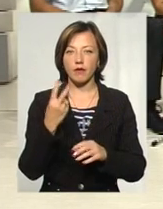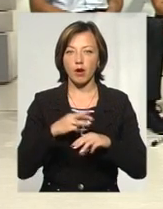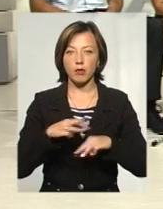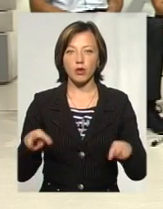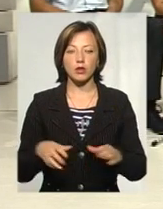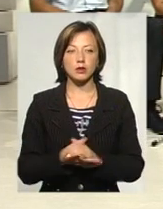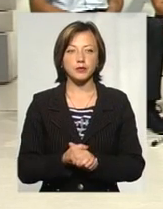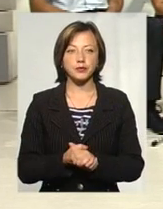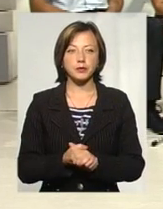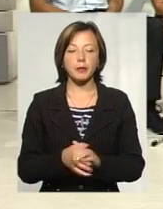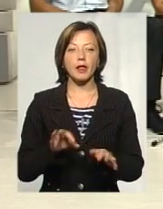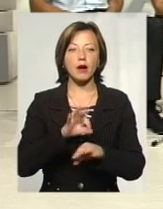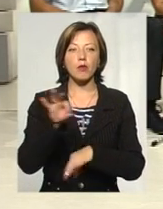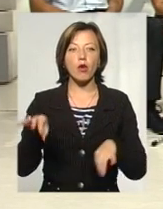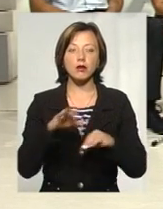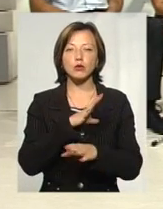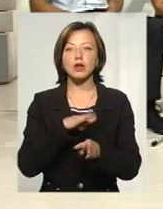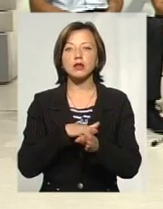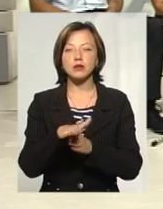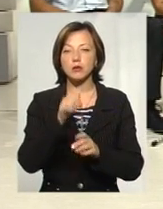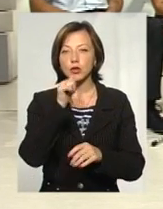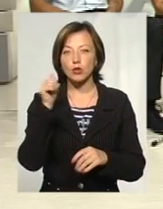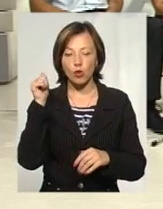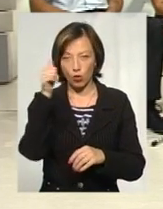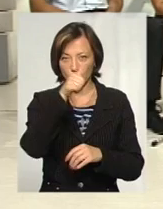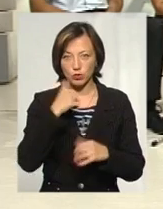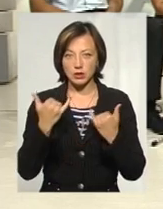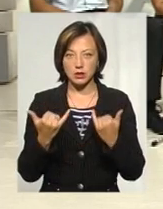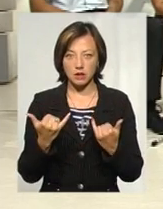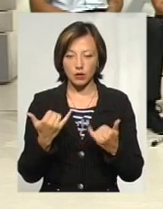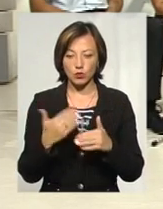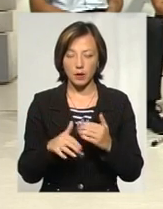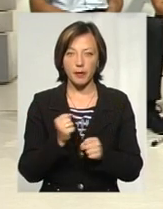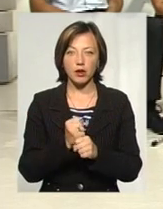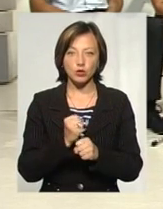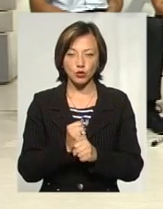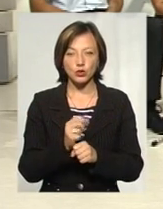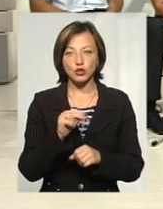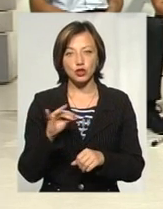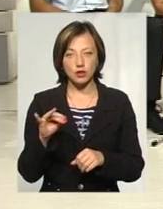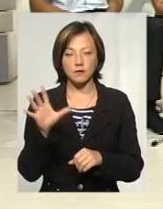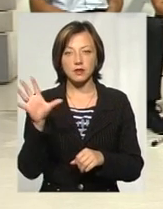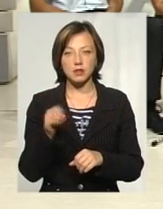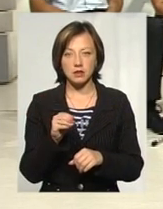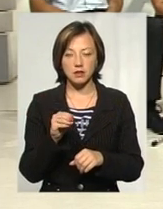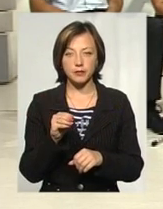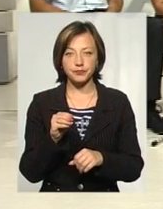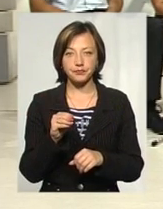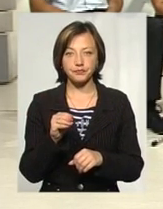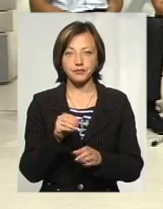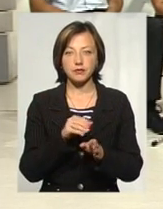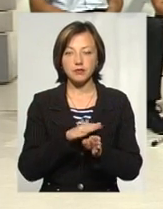Ті проєкти, які були реалізовані минулого року, тобто зараз вони вже діють, чи всіма